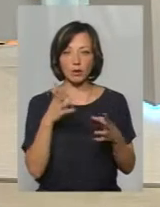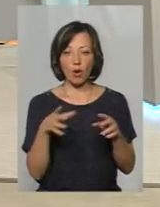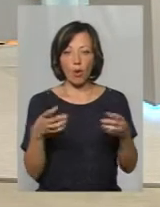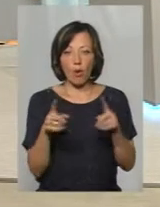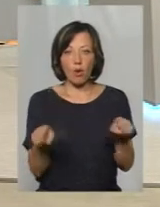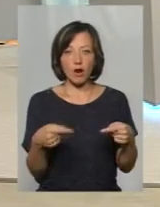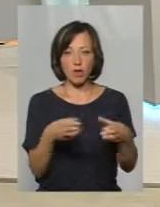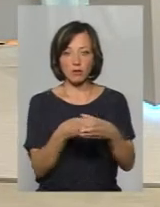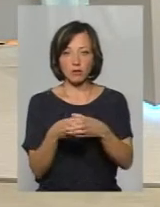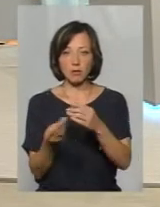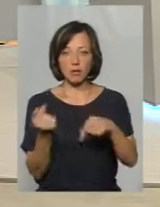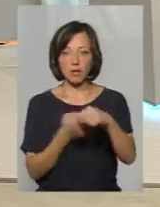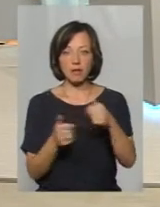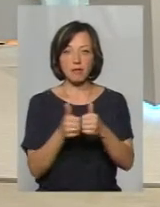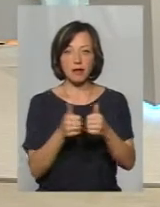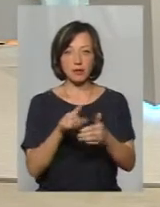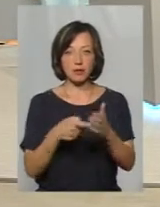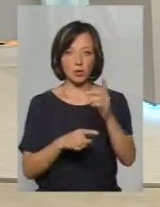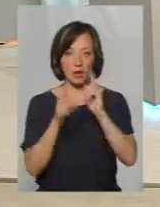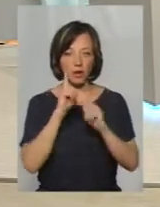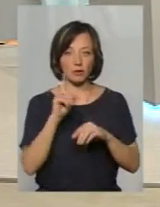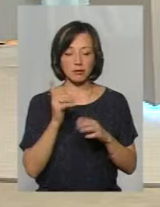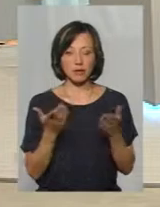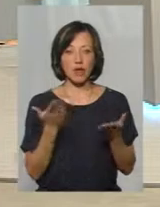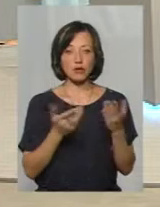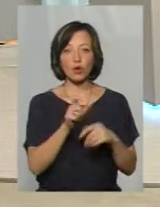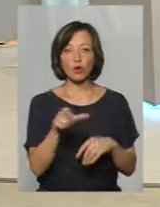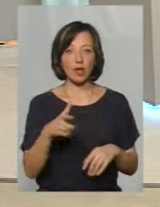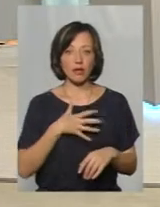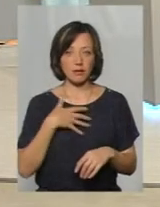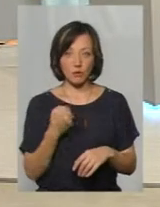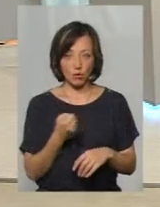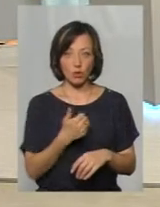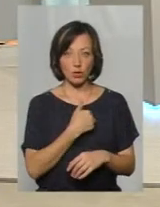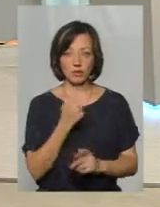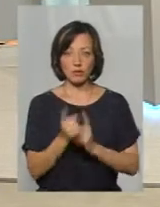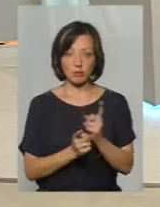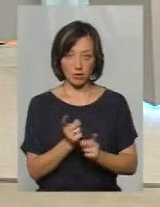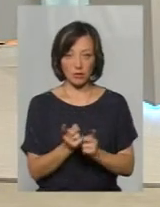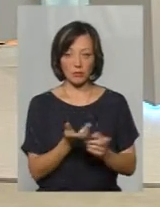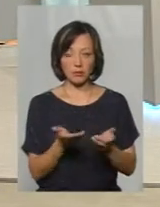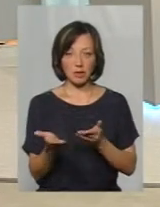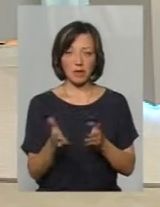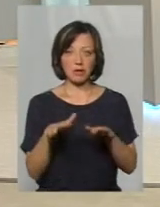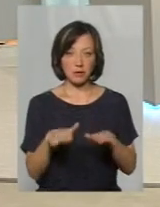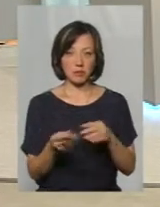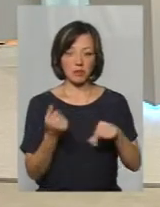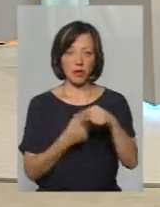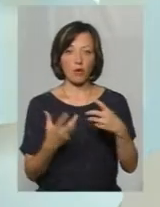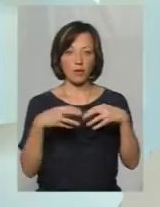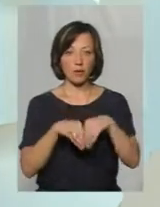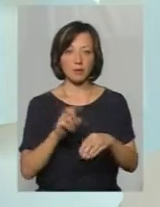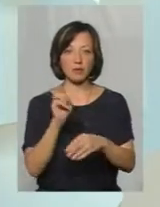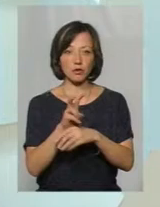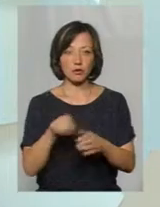підприємців, як мінімум, під міською радою. Об'єктивно, якщо людей щось не влаштовує, вони хочуть це змінювати. На місці підприємців я пооб'єднався, прийшов у